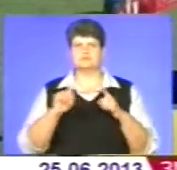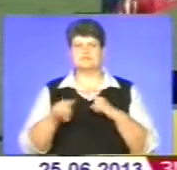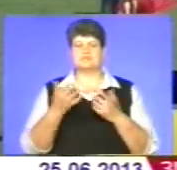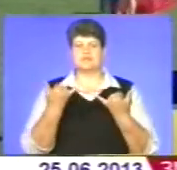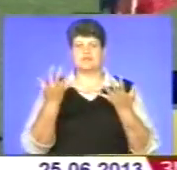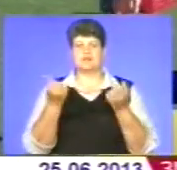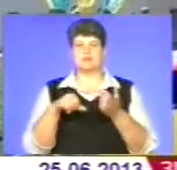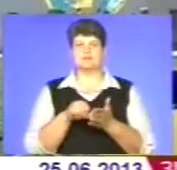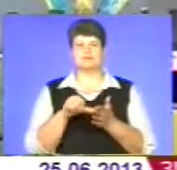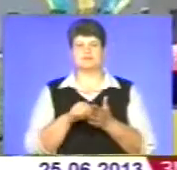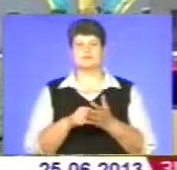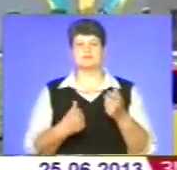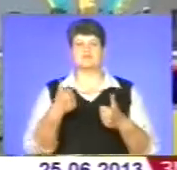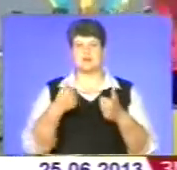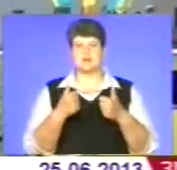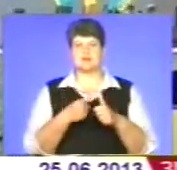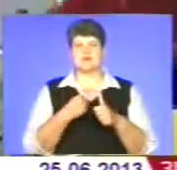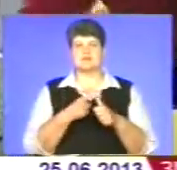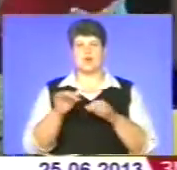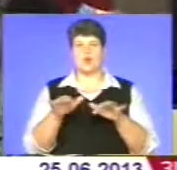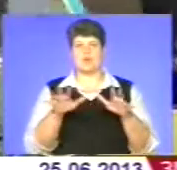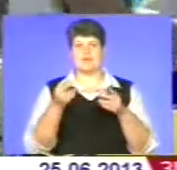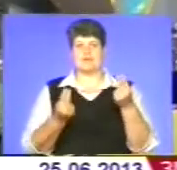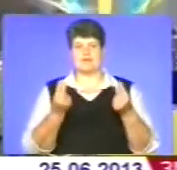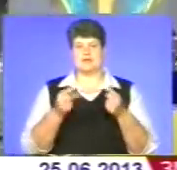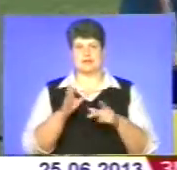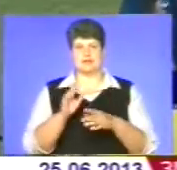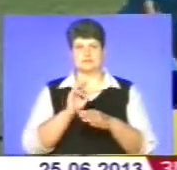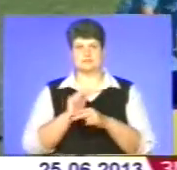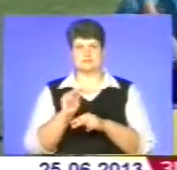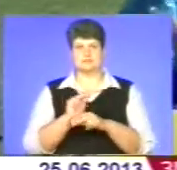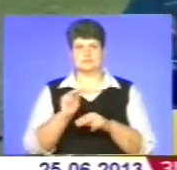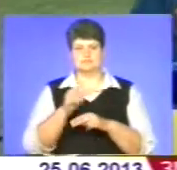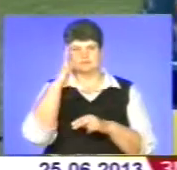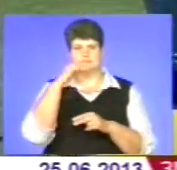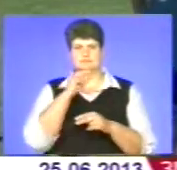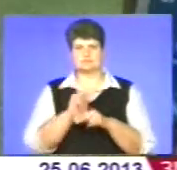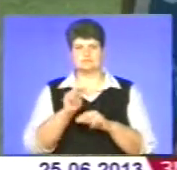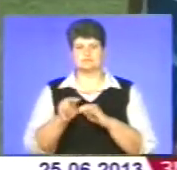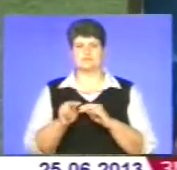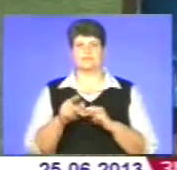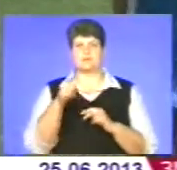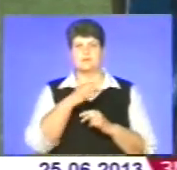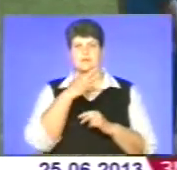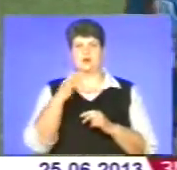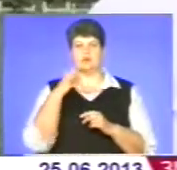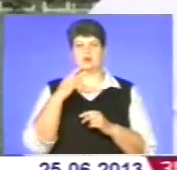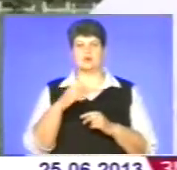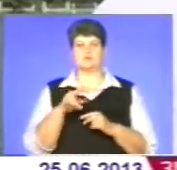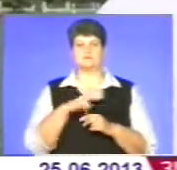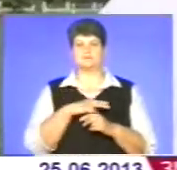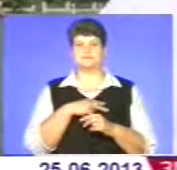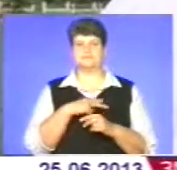бере участь у змаганнях, що називаються рухливі ігри. Тато дає настанови. Роман Резняк – багаторазовий призер всеукраїнських змагань.